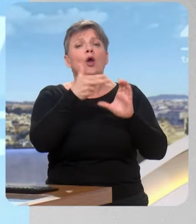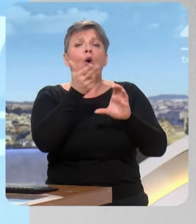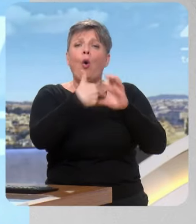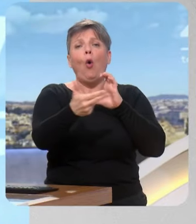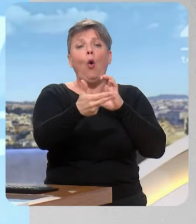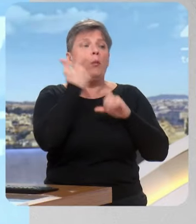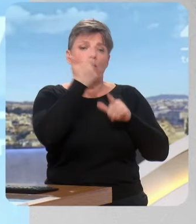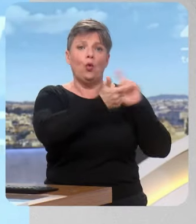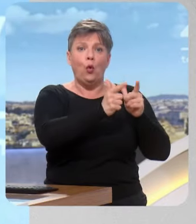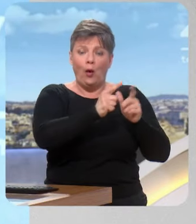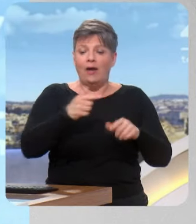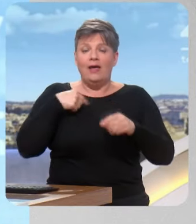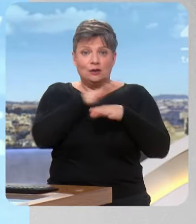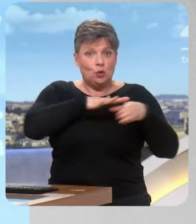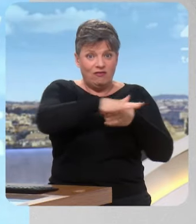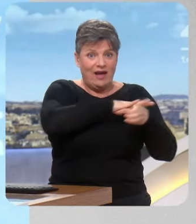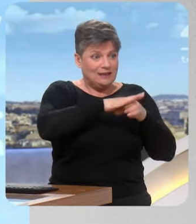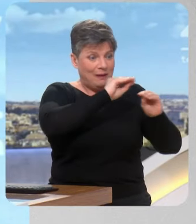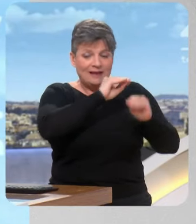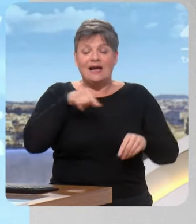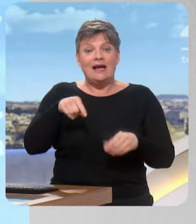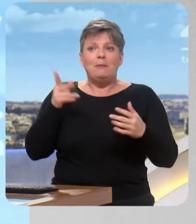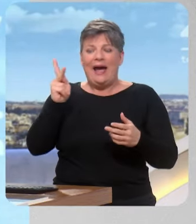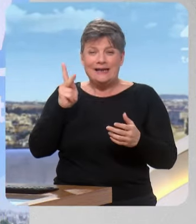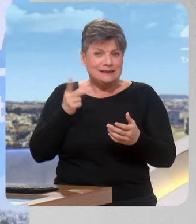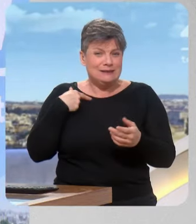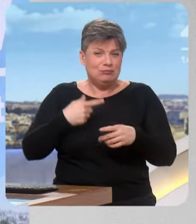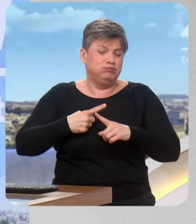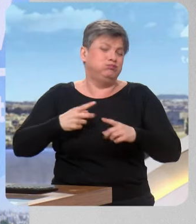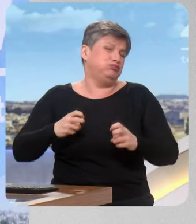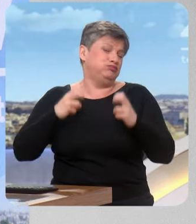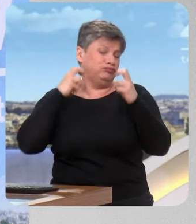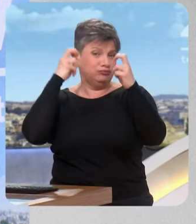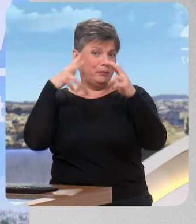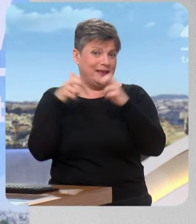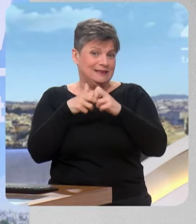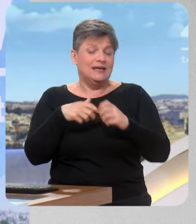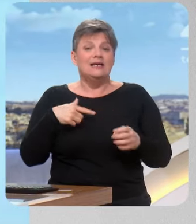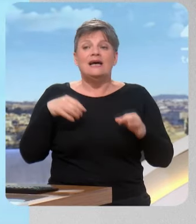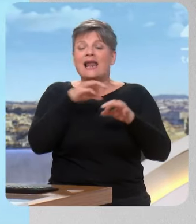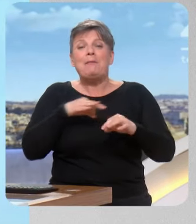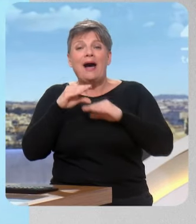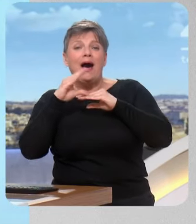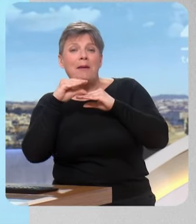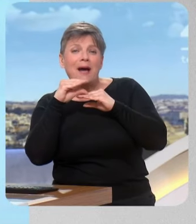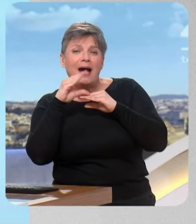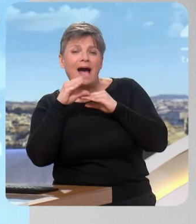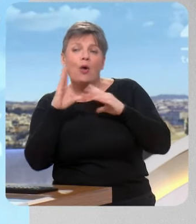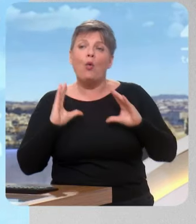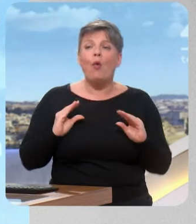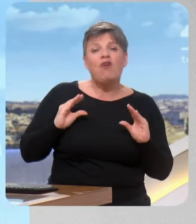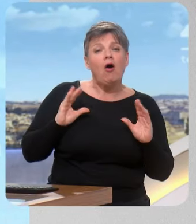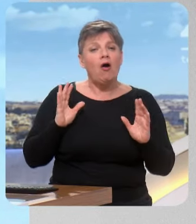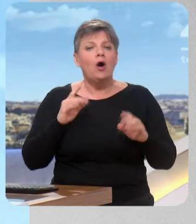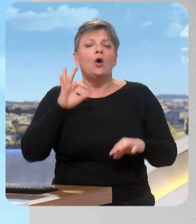euros. Donc pour pouvoir en vivre, on est obligé d'augmenter les prix dans cette proportion. Après, lorsque vous arrivez… Donc il'y a pas de petite surmarche de confort ? J'y arrive. Nous,